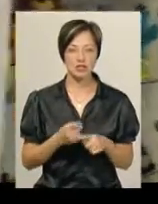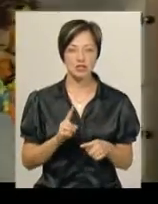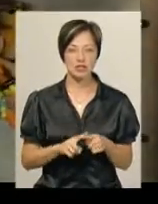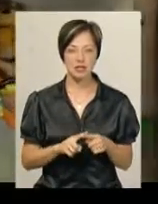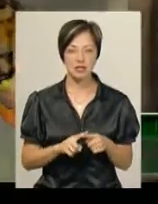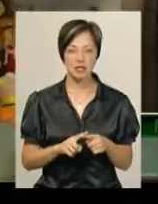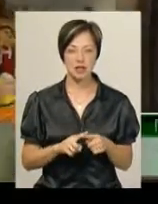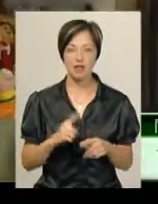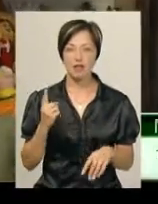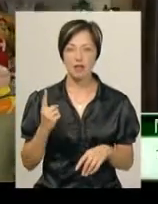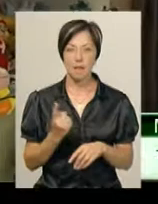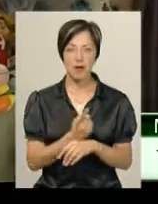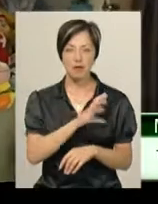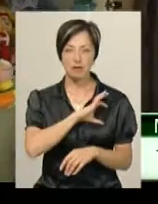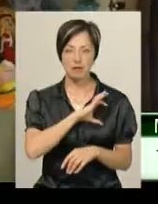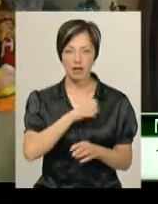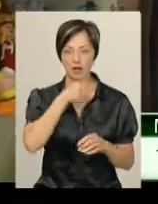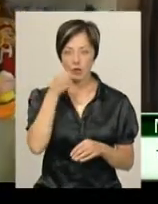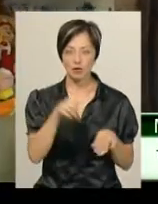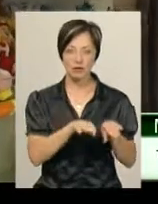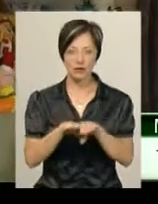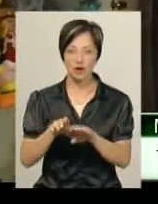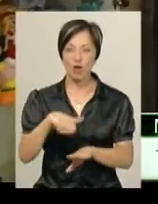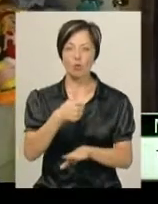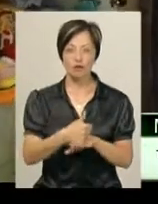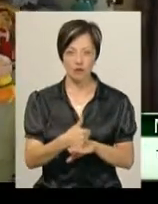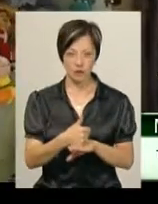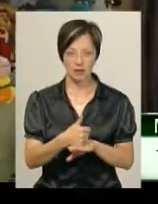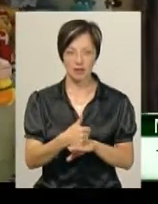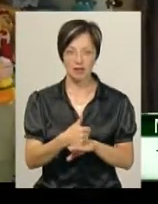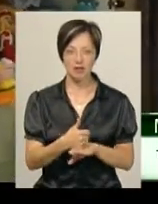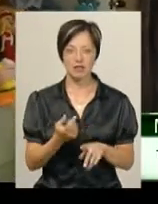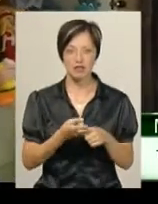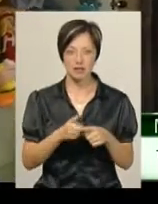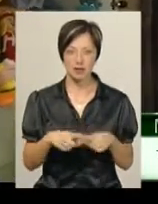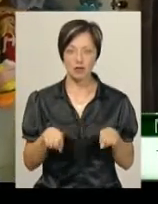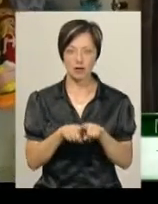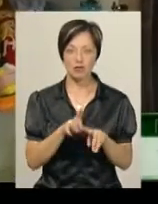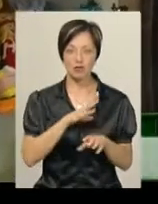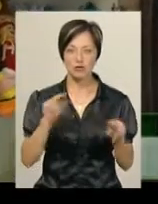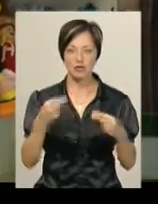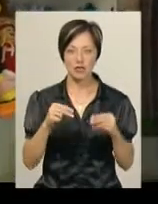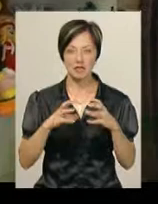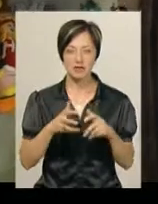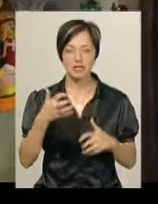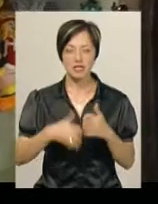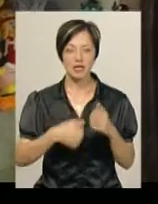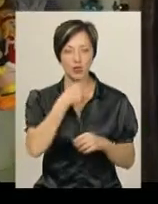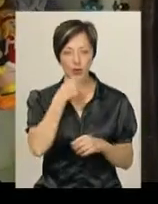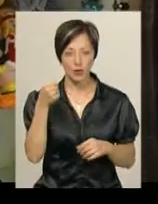на дорослому рівні, але я вважаю, що це одна із основних, тому що це був чемпіонат світу серед дорослих.